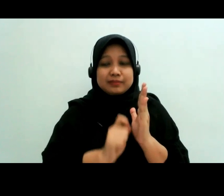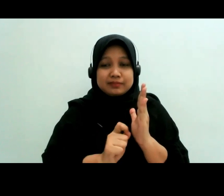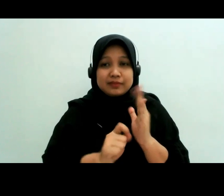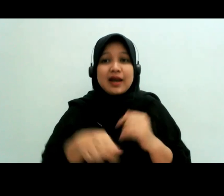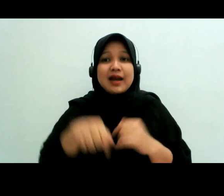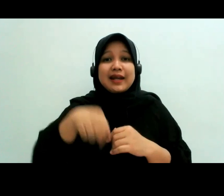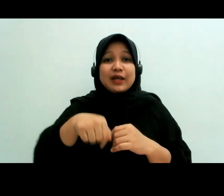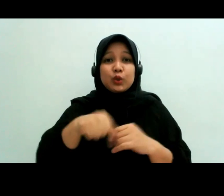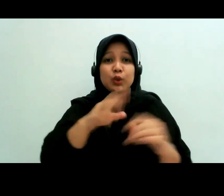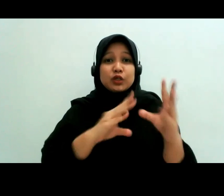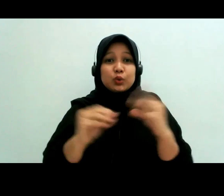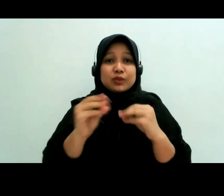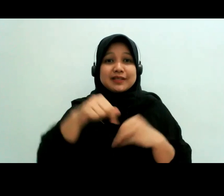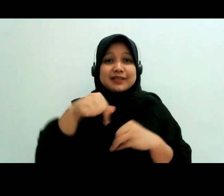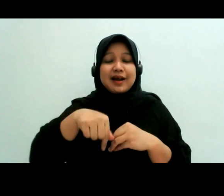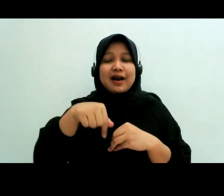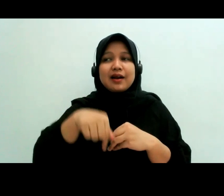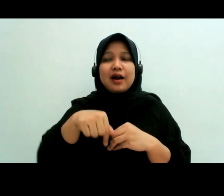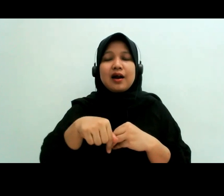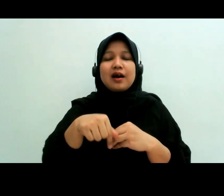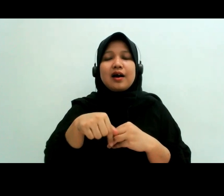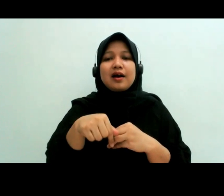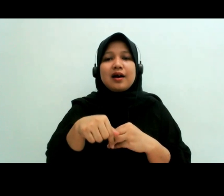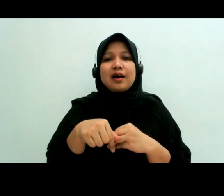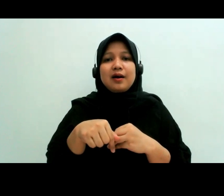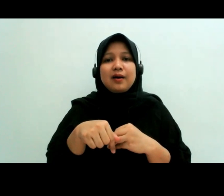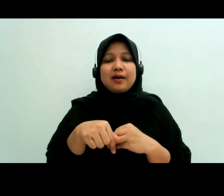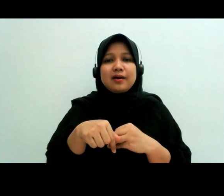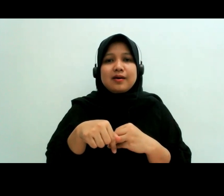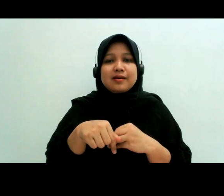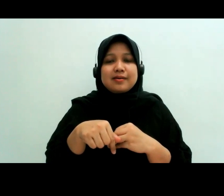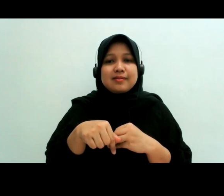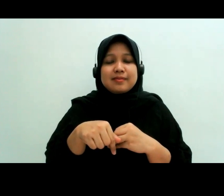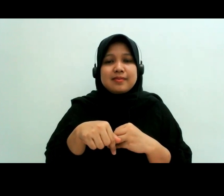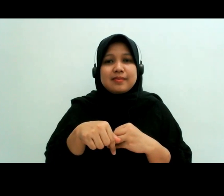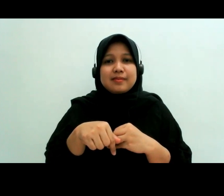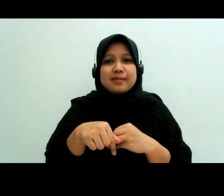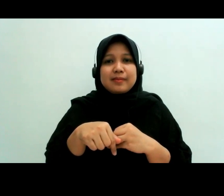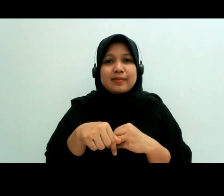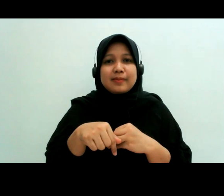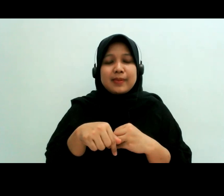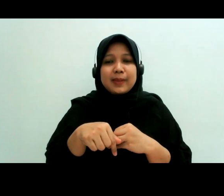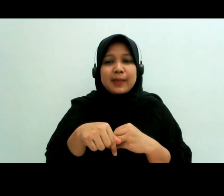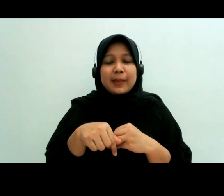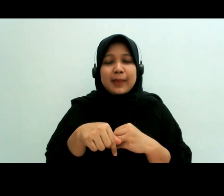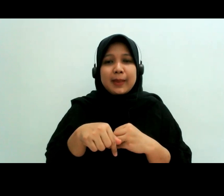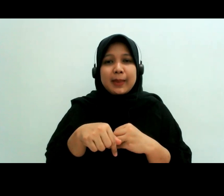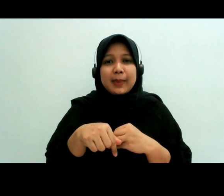belum nyampe ke apa namanya ke belum nyampe ke